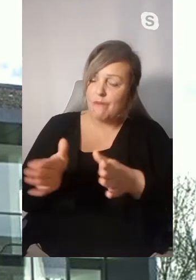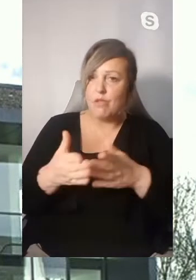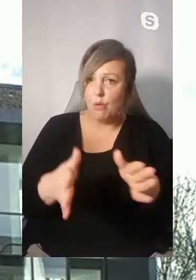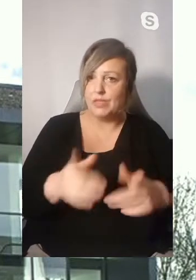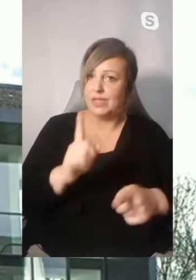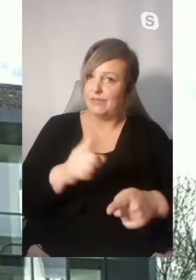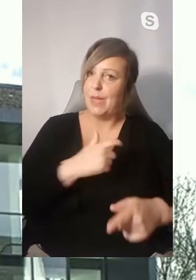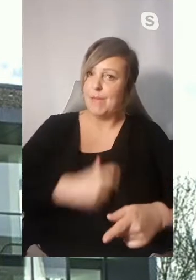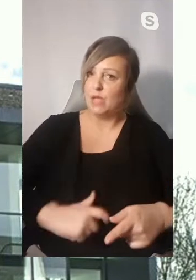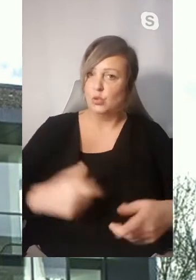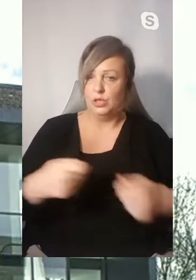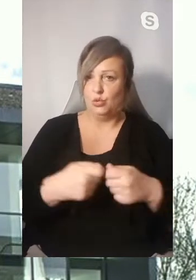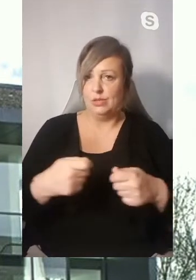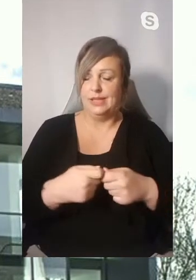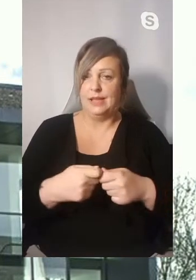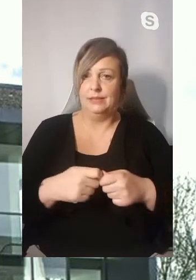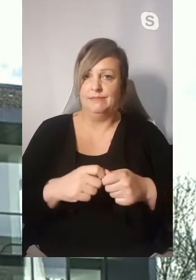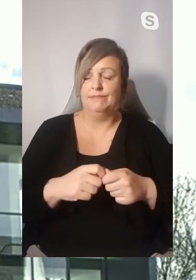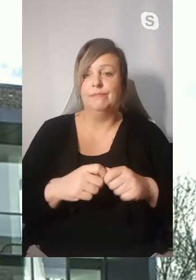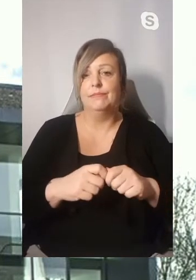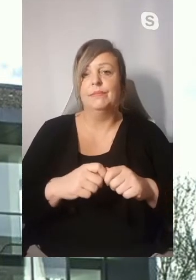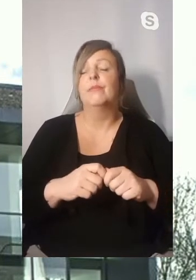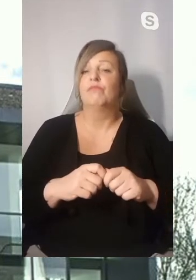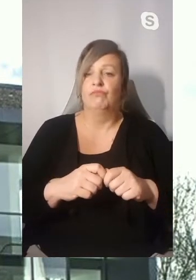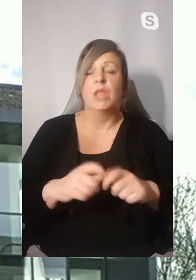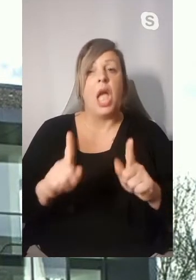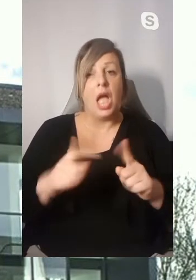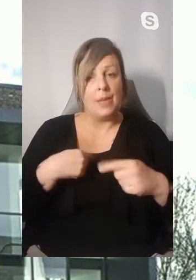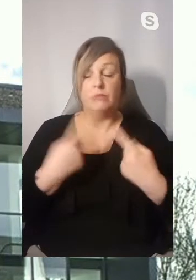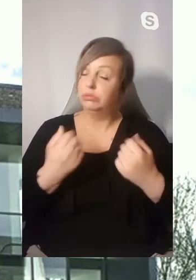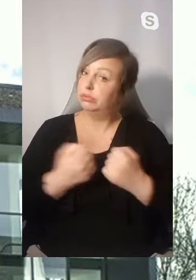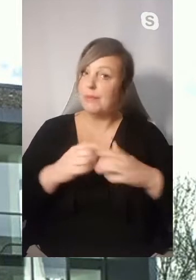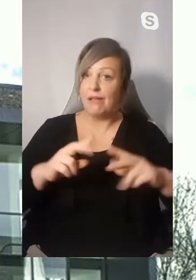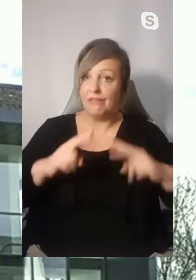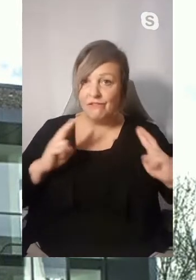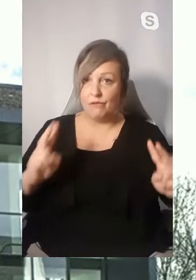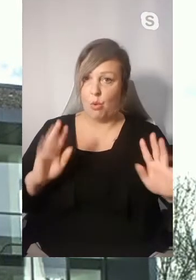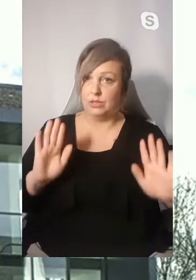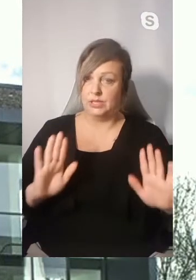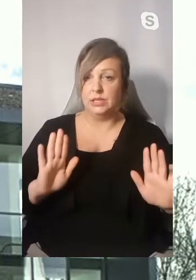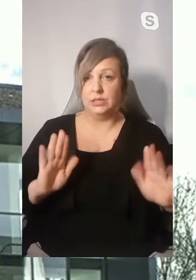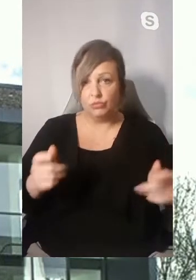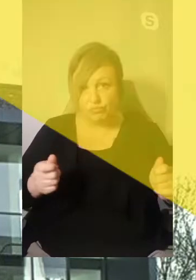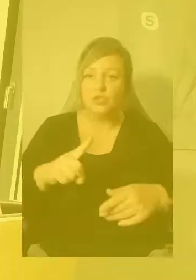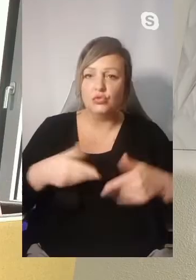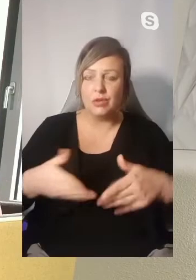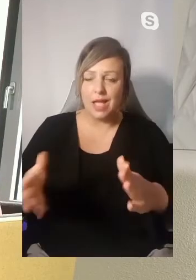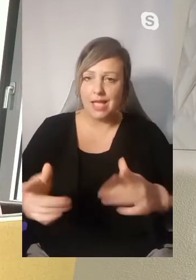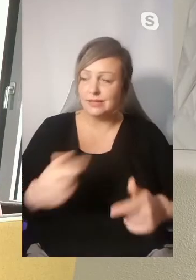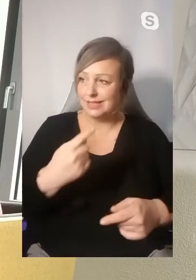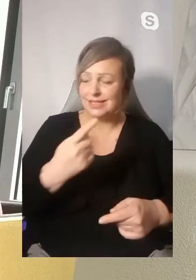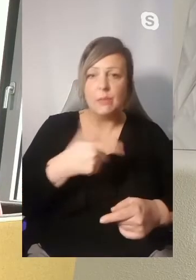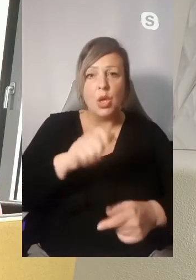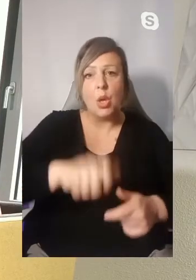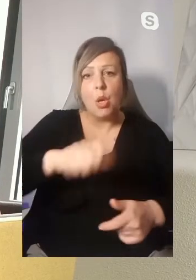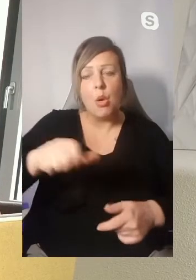mit den Einschränkungen ermöglichen. Aber das tun wir sehr vorsichtig und sehr zurückhaltend. Wann machen denn die